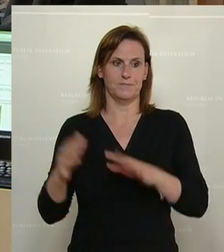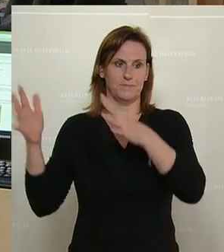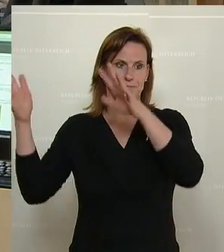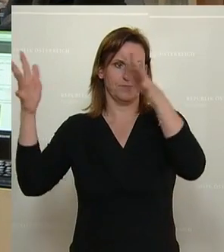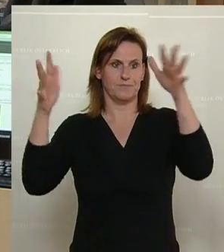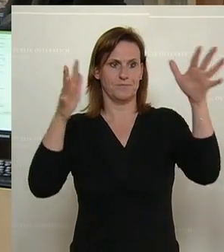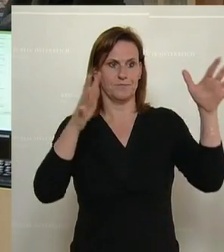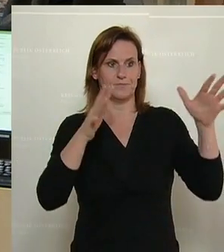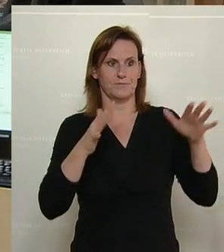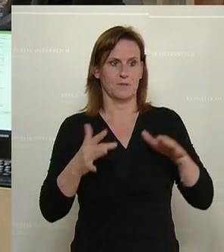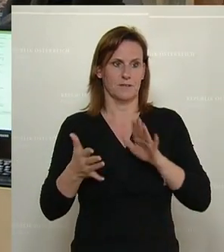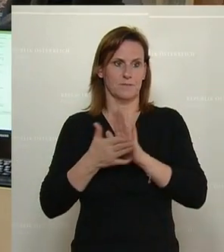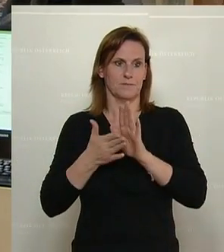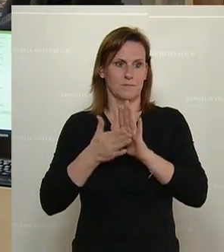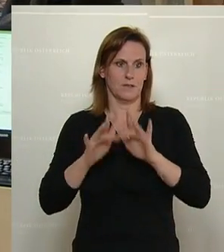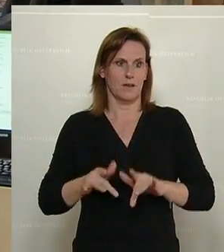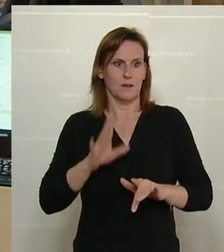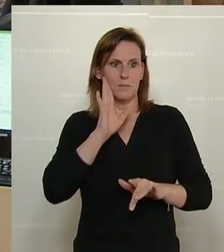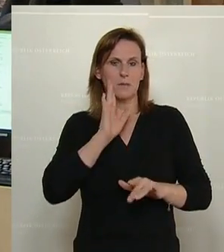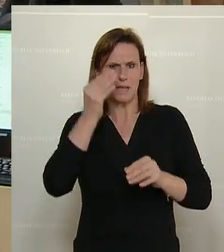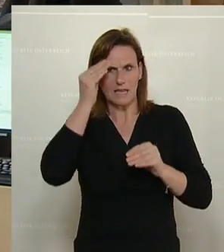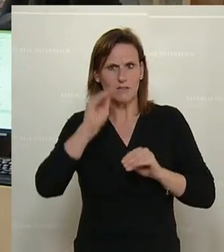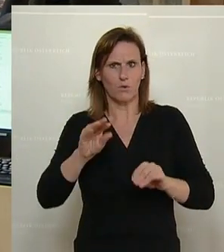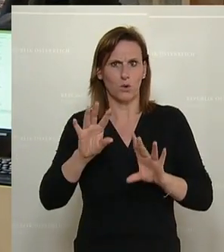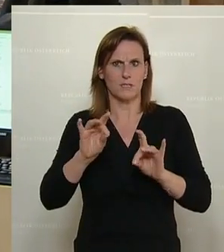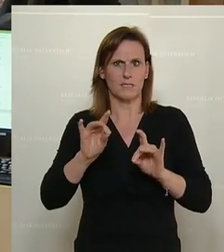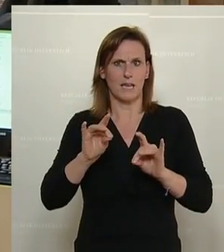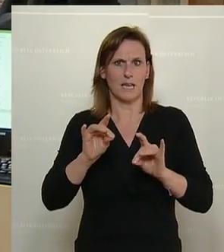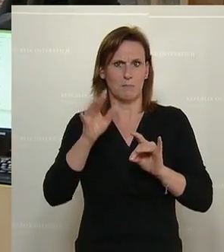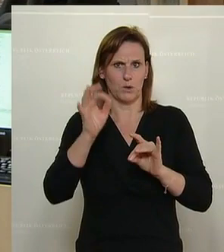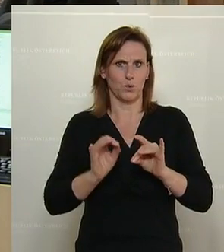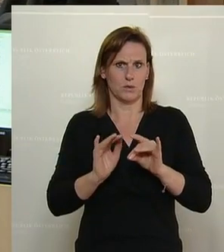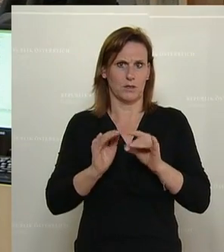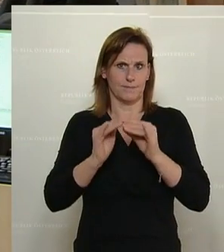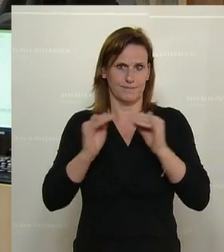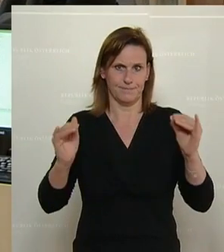Und Karin Greiner von der antragstellenden Partei der SPÖ ist die nächste am Wort.